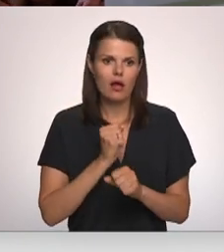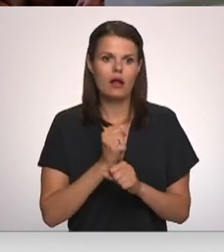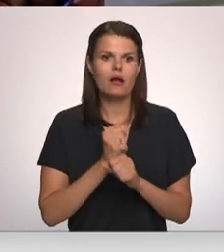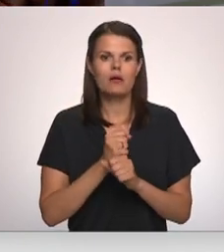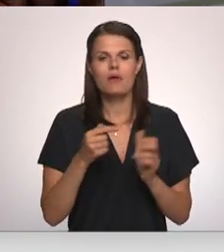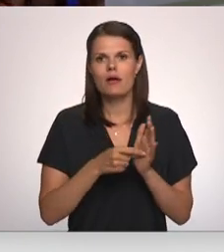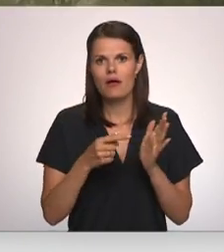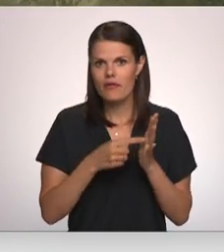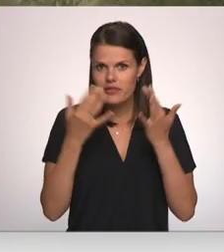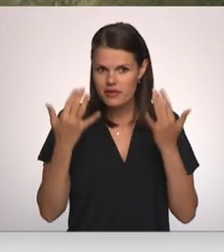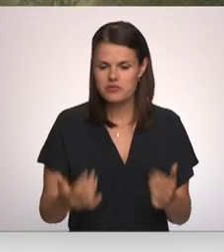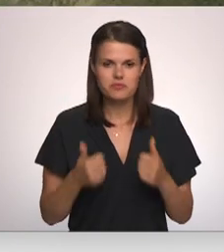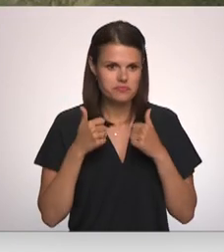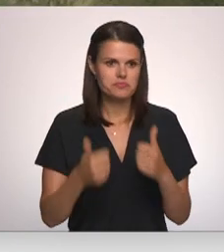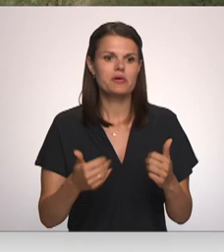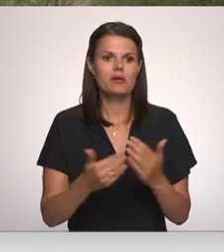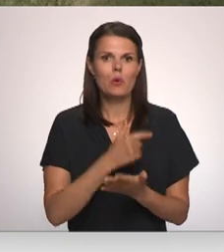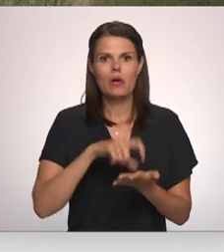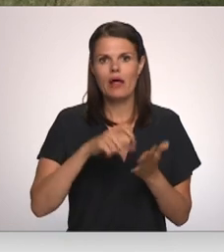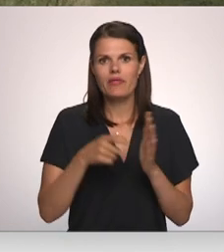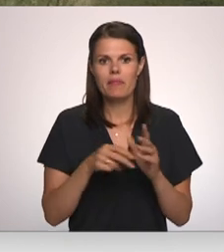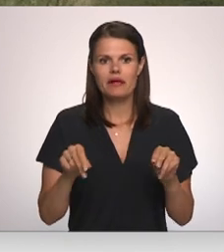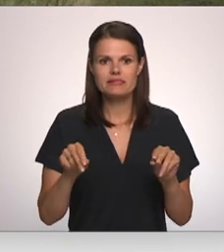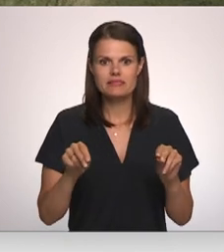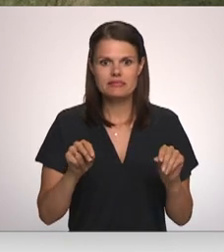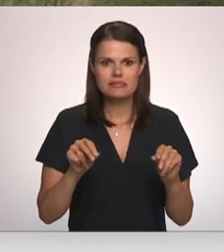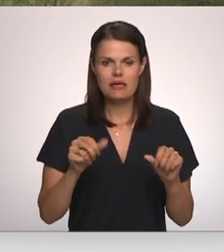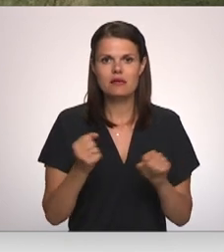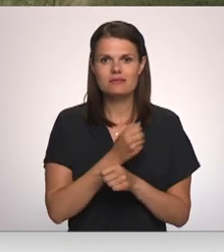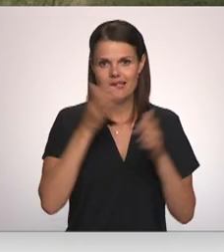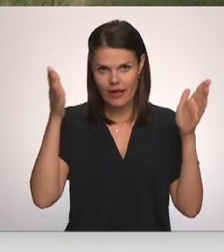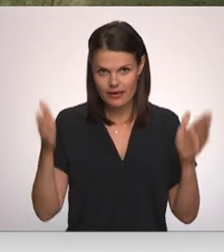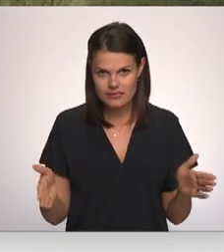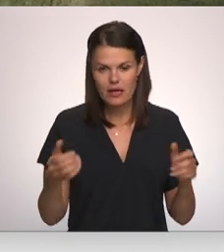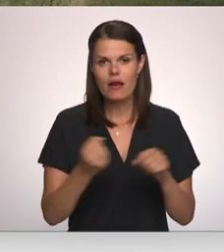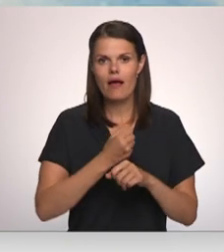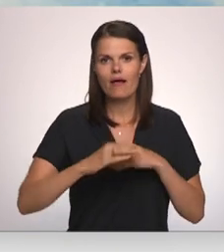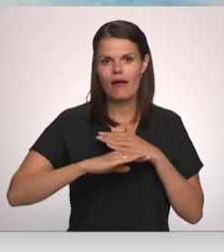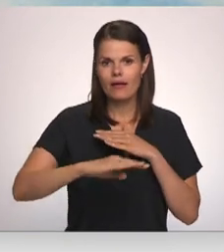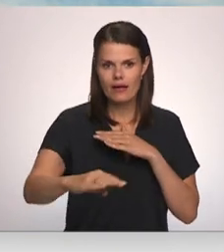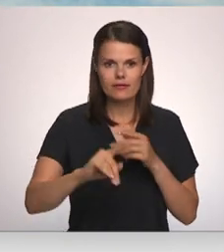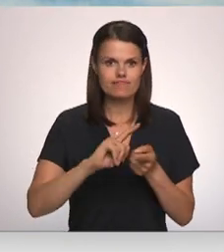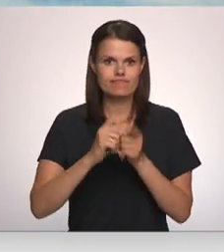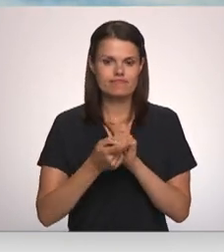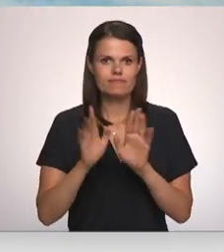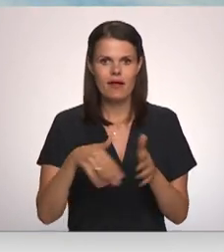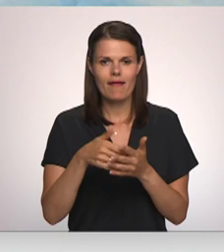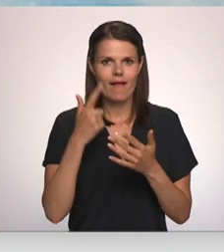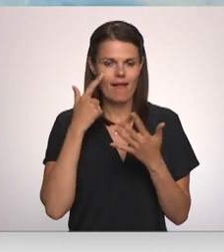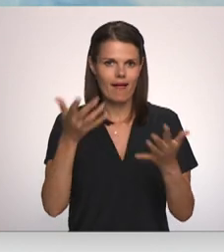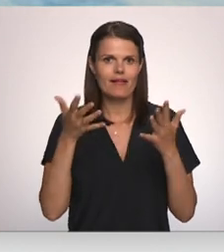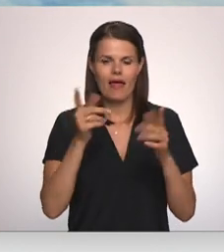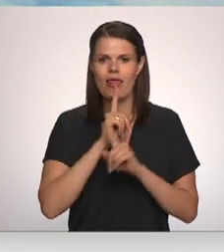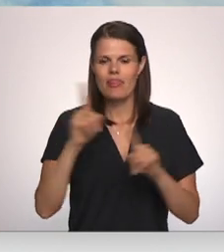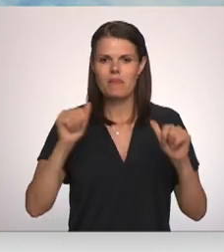kā tie ir rezultāti. Jaunajā talpā sals izvietota gan uz sienām, gan grīdas un tā pārvērtusies par krāsainu un